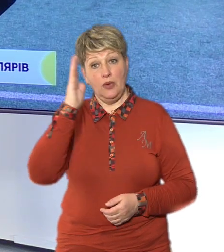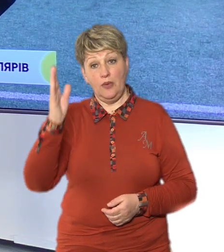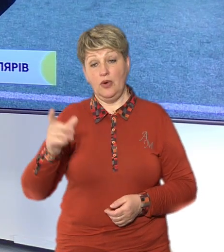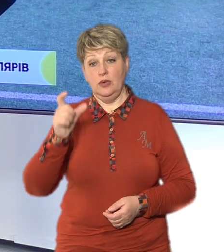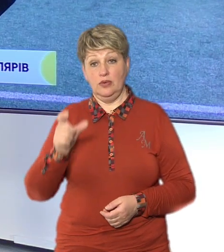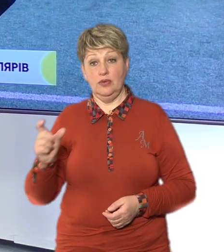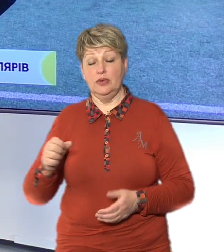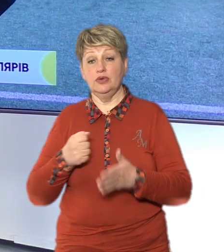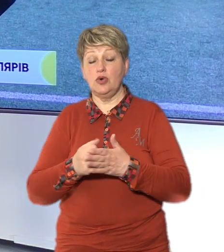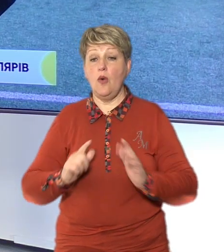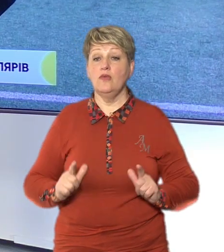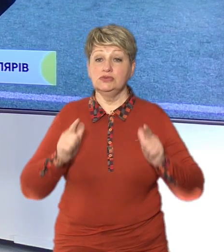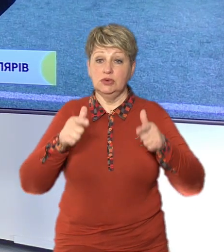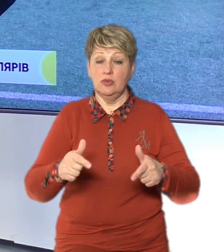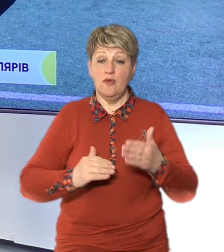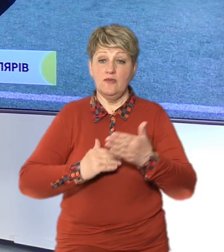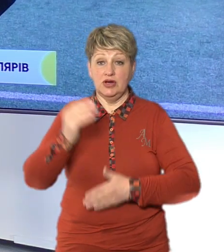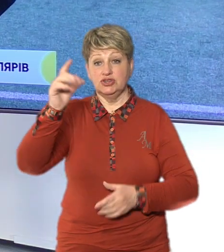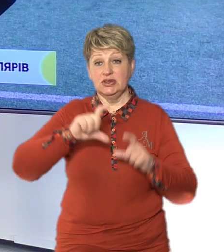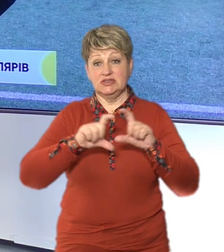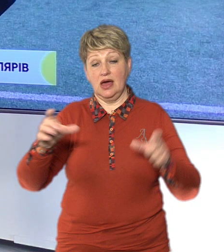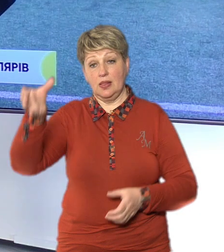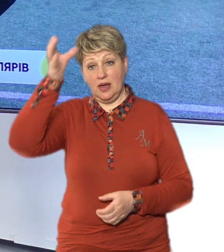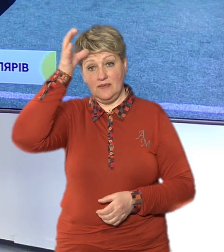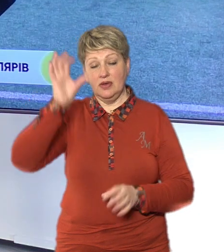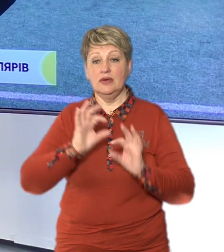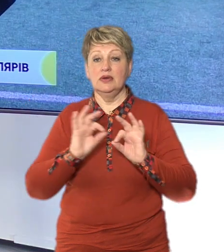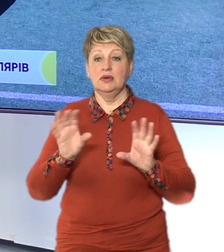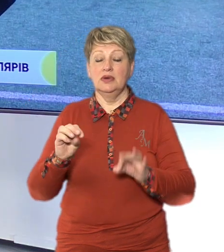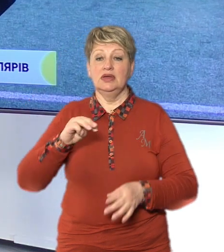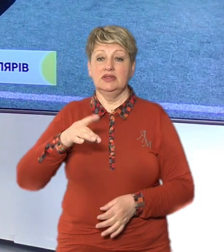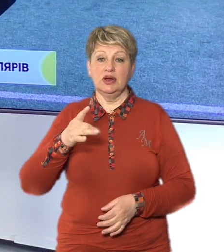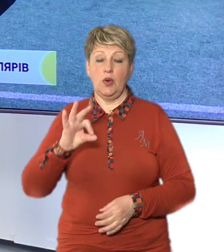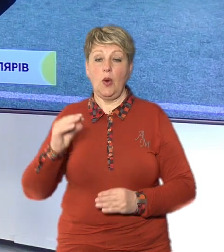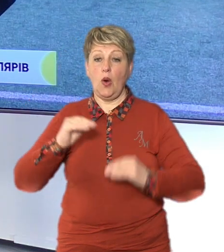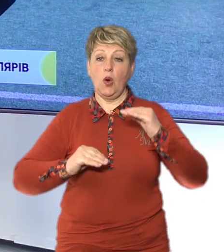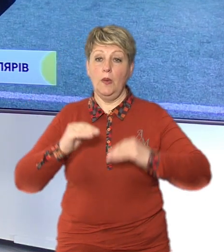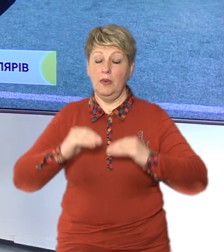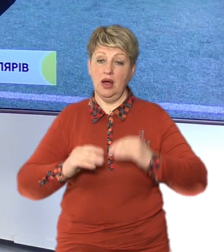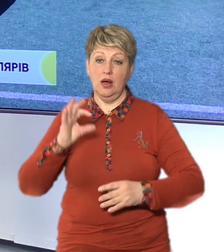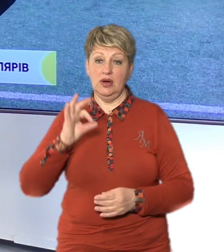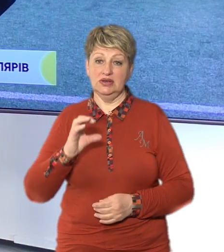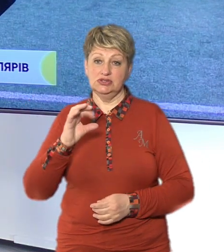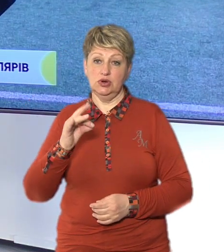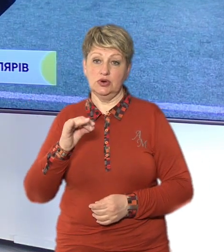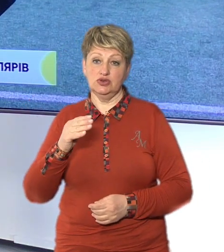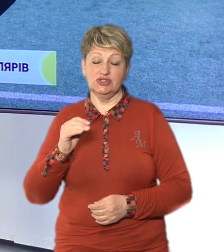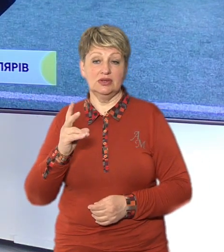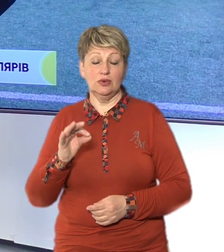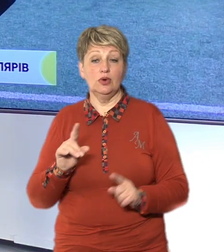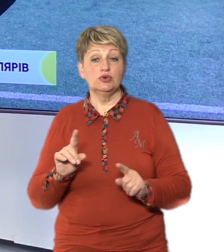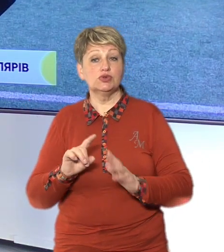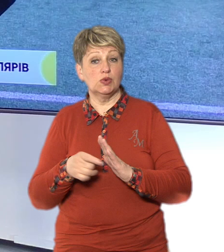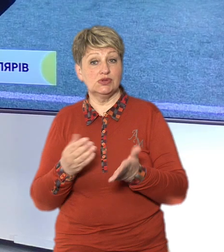закладів освіти Розповів Суспільному начальник відділу призову Черкаського територіального центру комплектування Олег Стороженко Що дізналися для себе